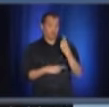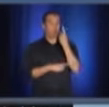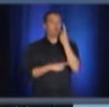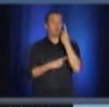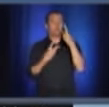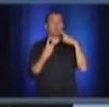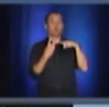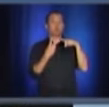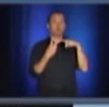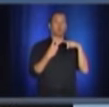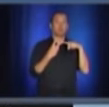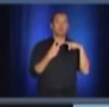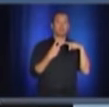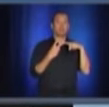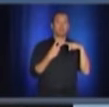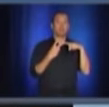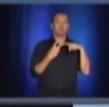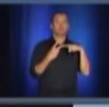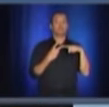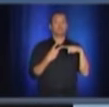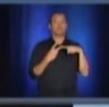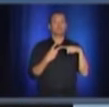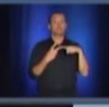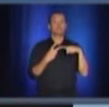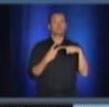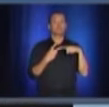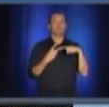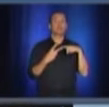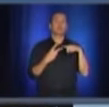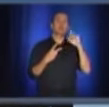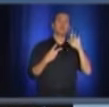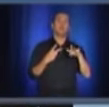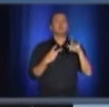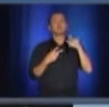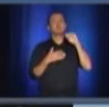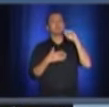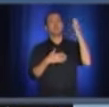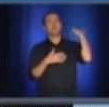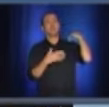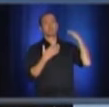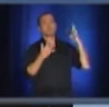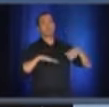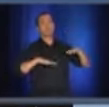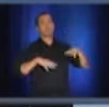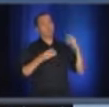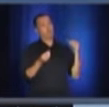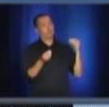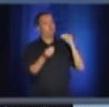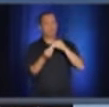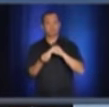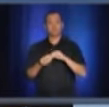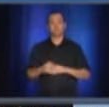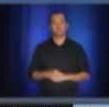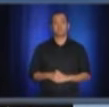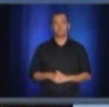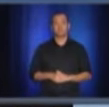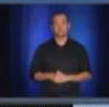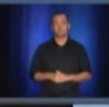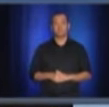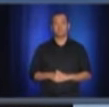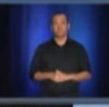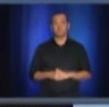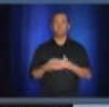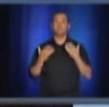quelques semaines, c'était une recompilation de données. Donc, ce que je voudrais vous dire aussi, peut-être, en termes de portrait épidémiologique, là,